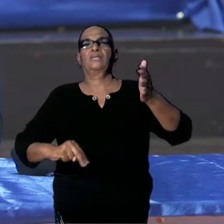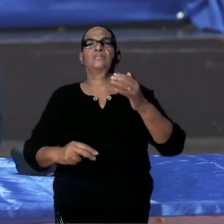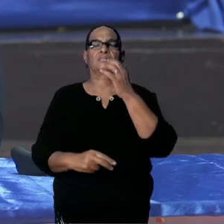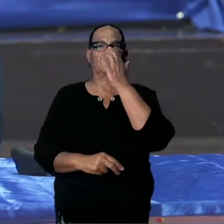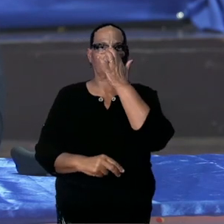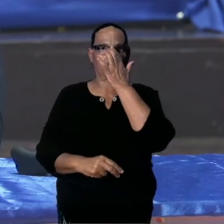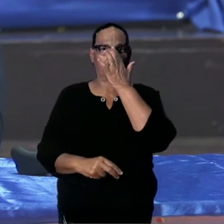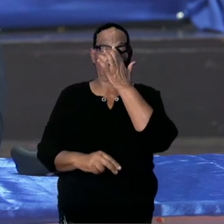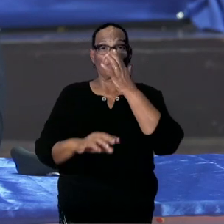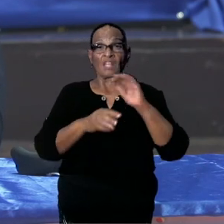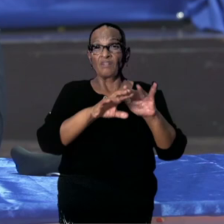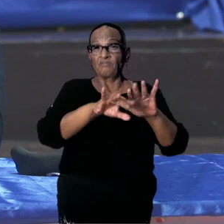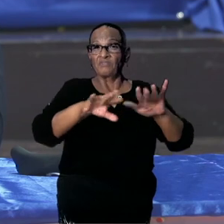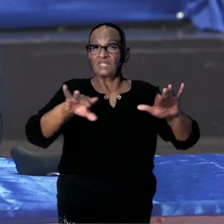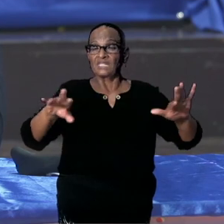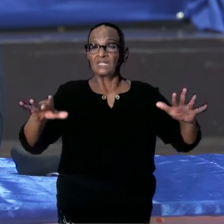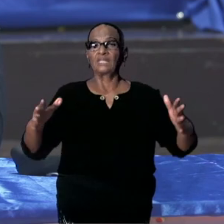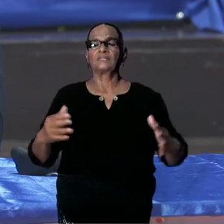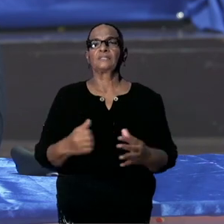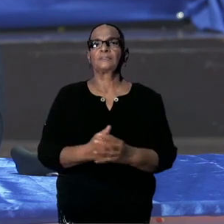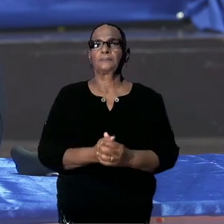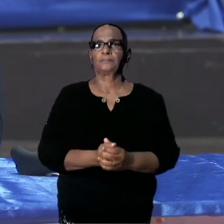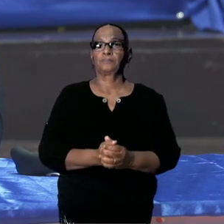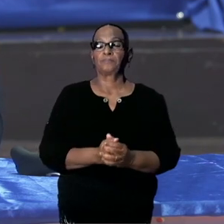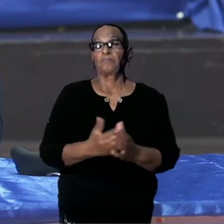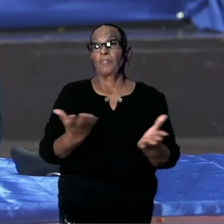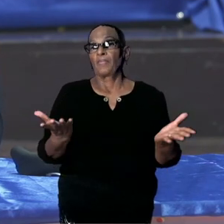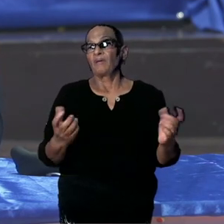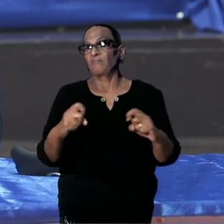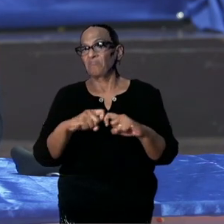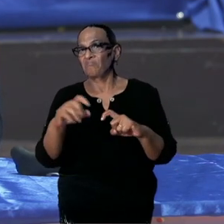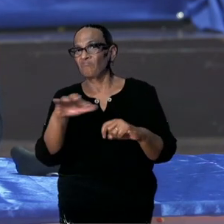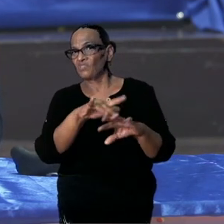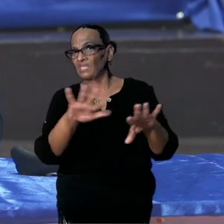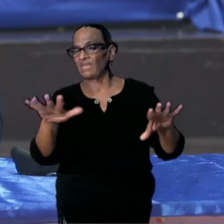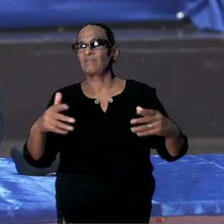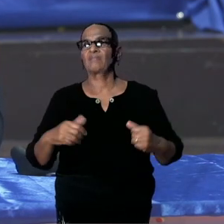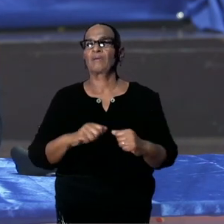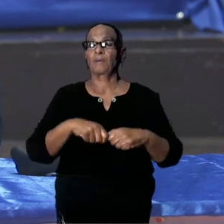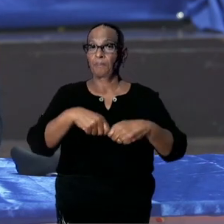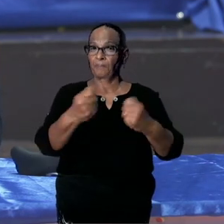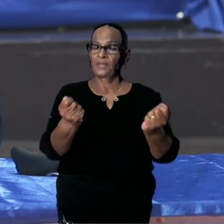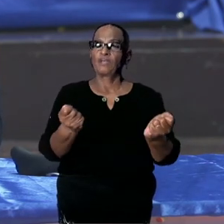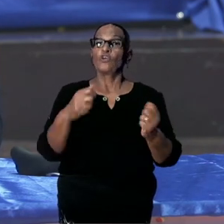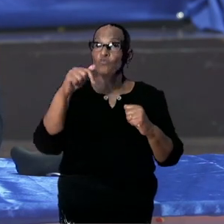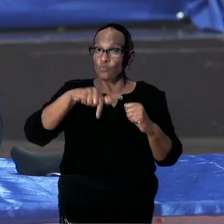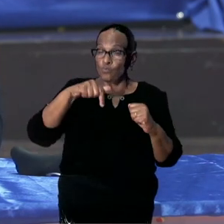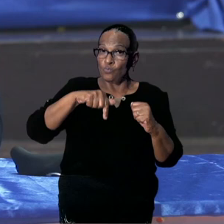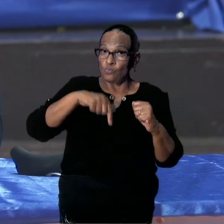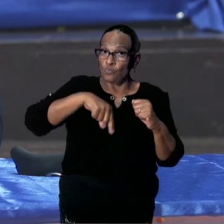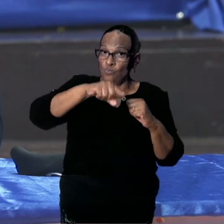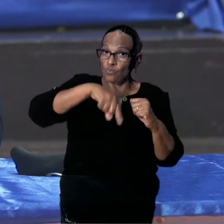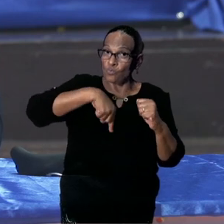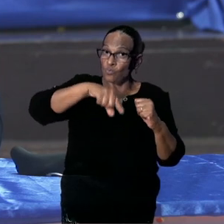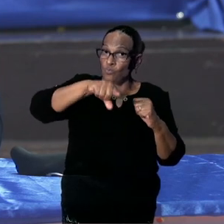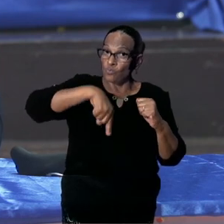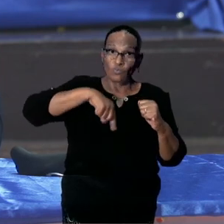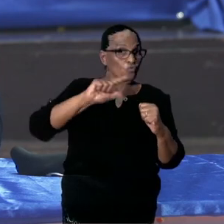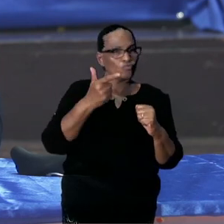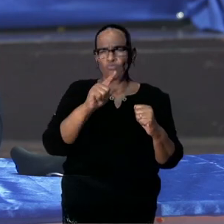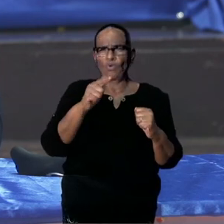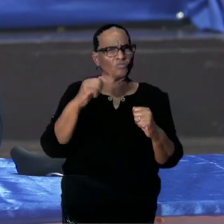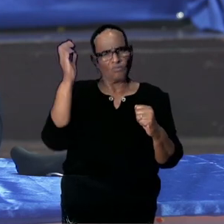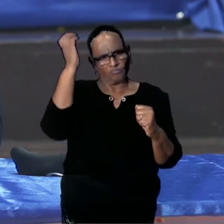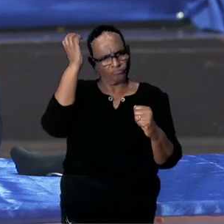verschillende scientific researches die zijn gepresenteerd. Er is voorlopig vooralsnog geen